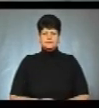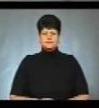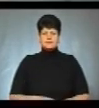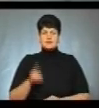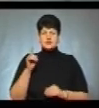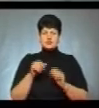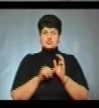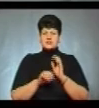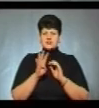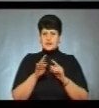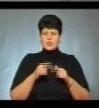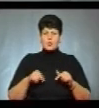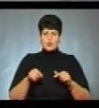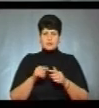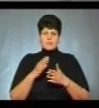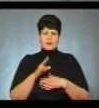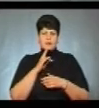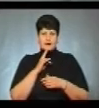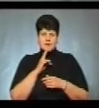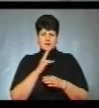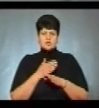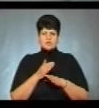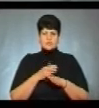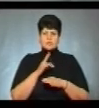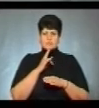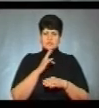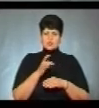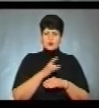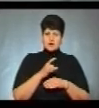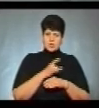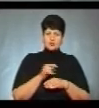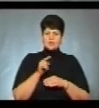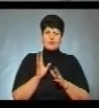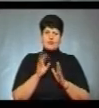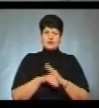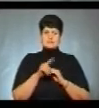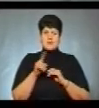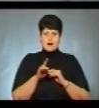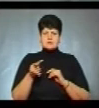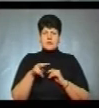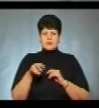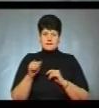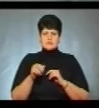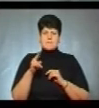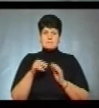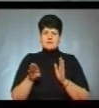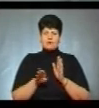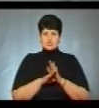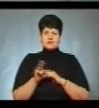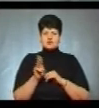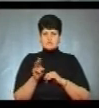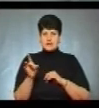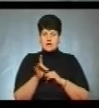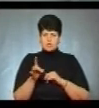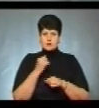164-й округ ухоплює Кременець, частину Кременецького району, а також до нього входять Збаразький, Лановецький, Підволочиський і Шумський райони.